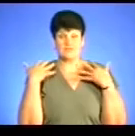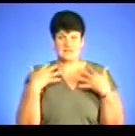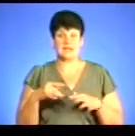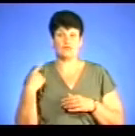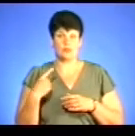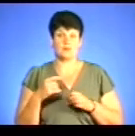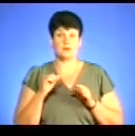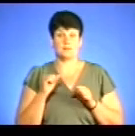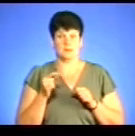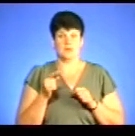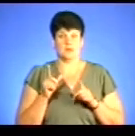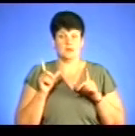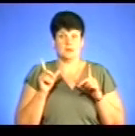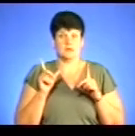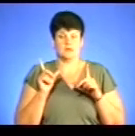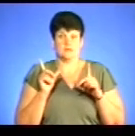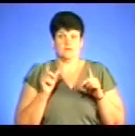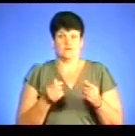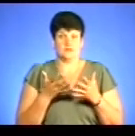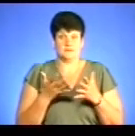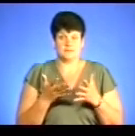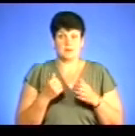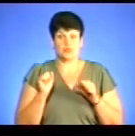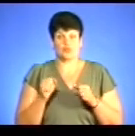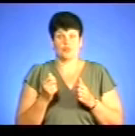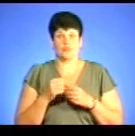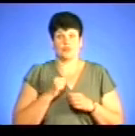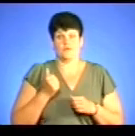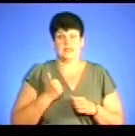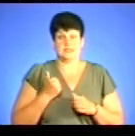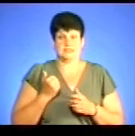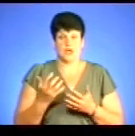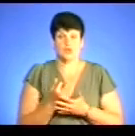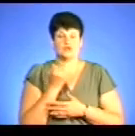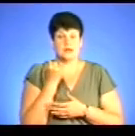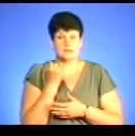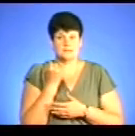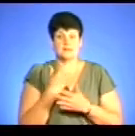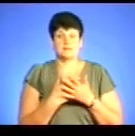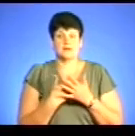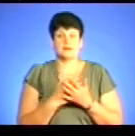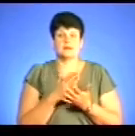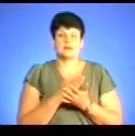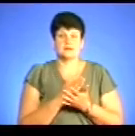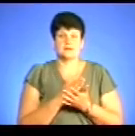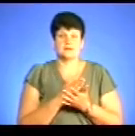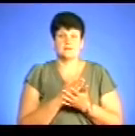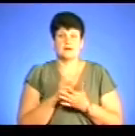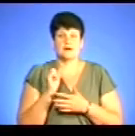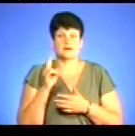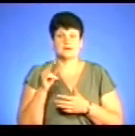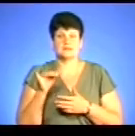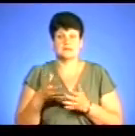області, ми б, звичайно, на них реагували. Я можу похвалити це досягненнями, скажімо, що також я не договорюю, є акція, які